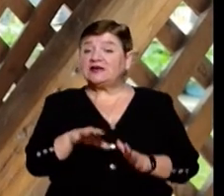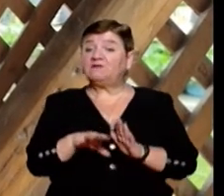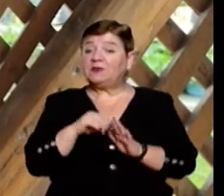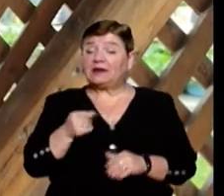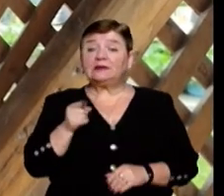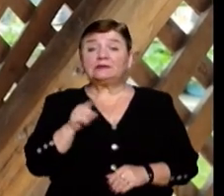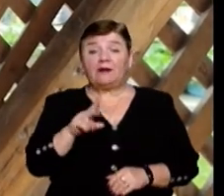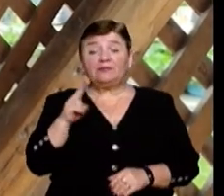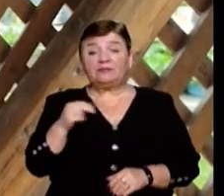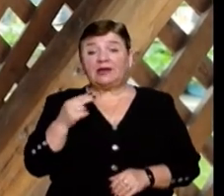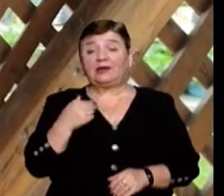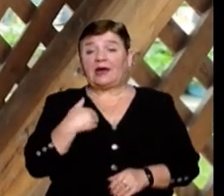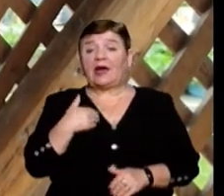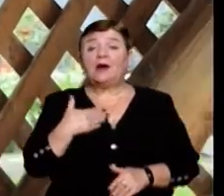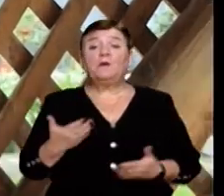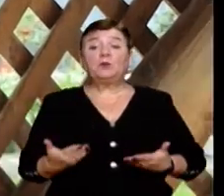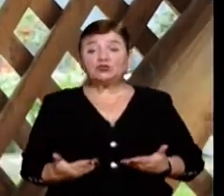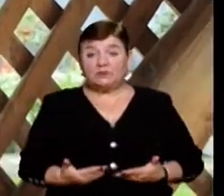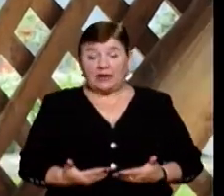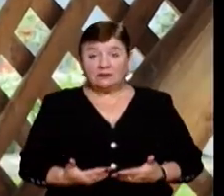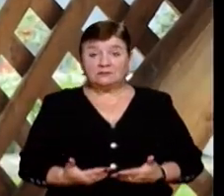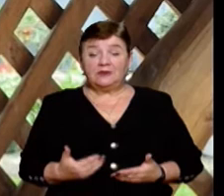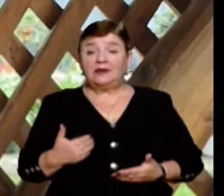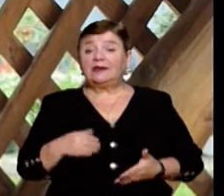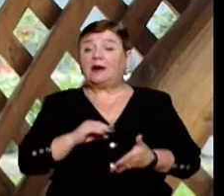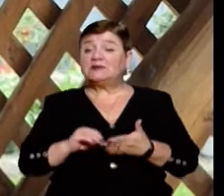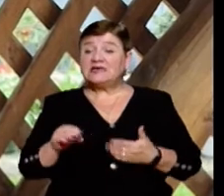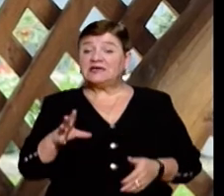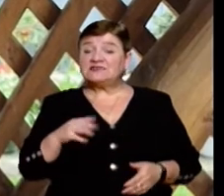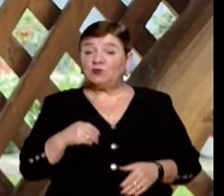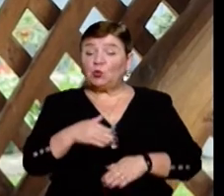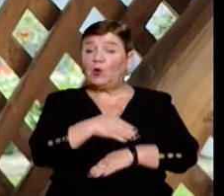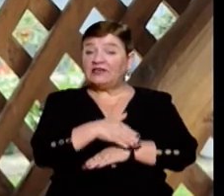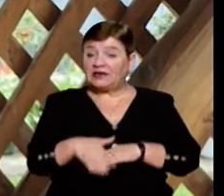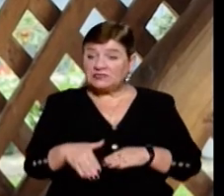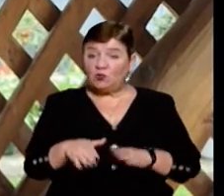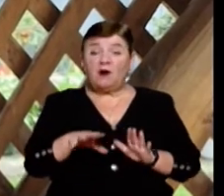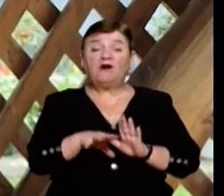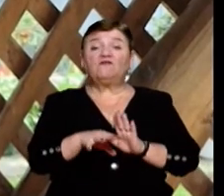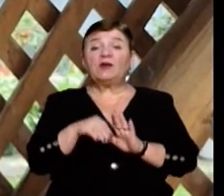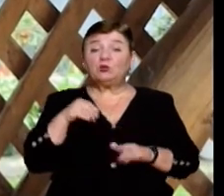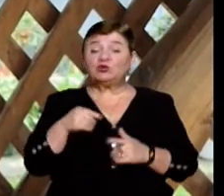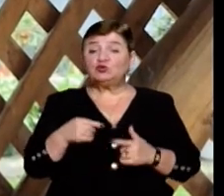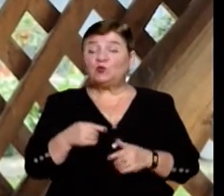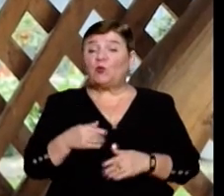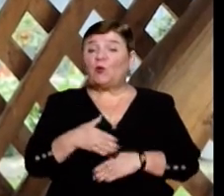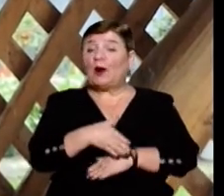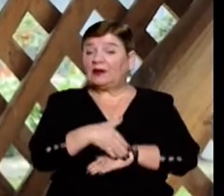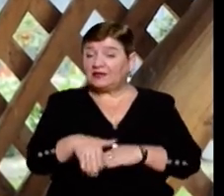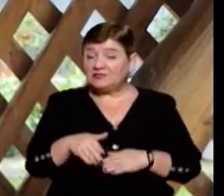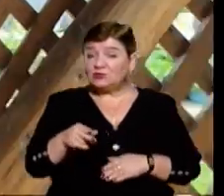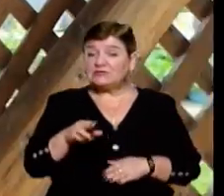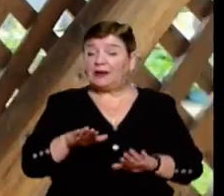проживаю, і відповідно міських депутатів теж. Я вписала свою фактичну адресу проживання, свою виборчу адресу, тобто ту, що є за місцем